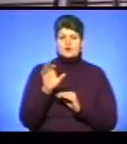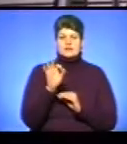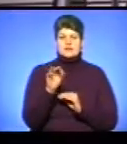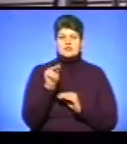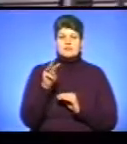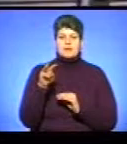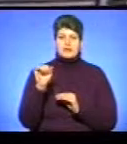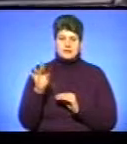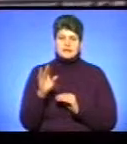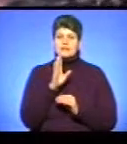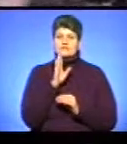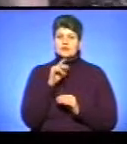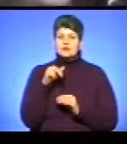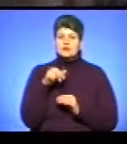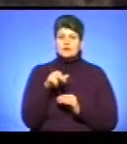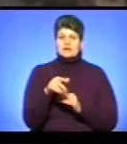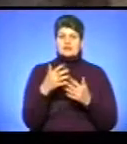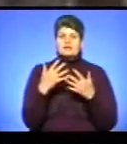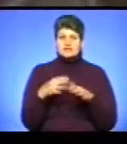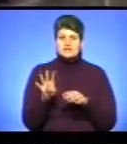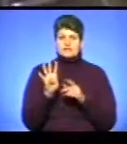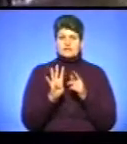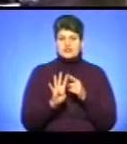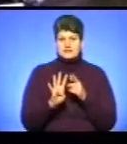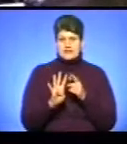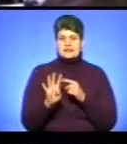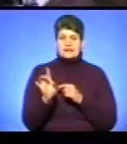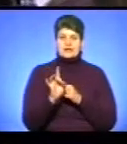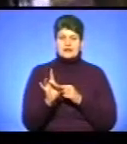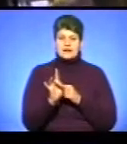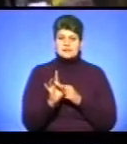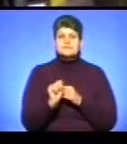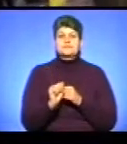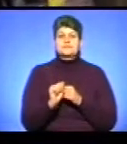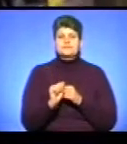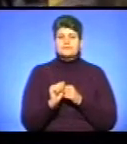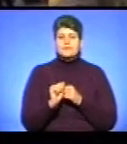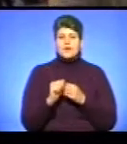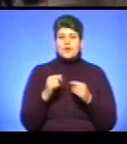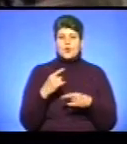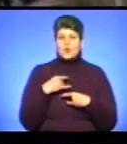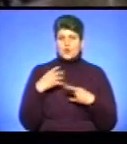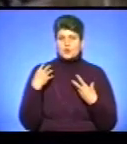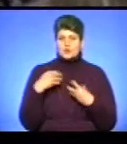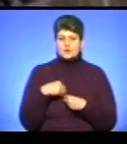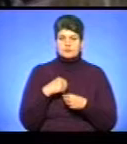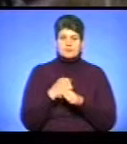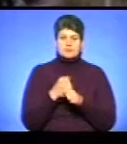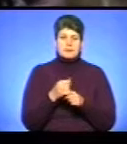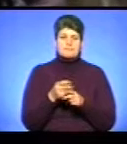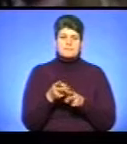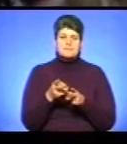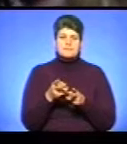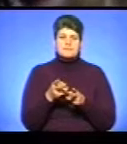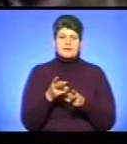Дівчатка дефілювали вже, напевне, четвертий раз. Костюми готувалися паралельно із